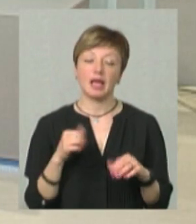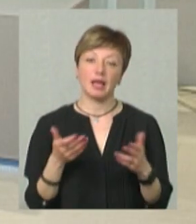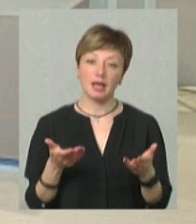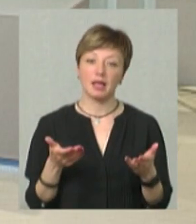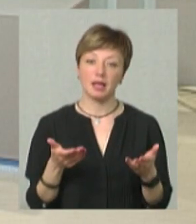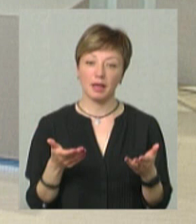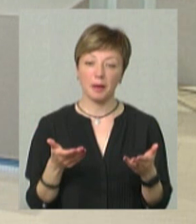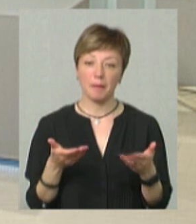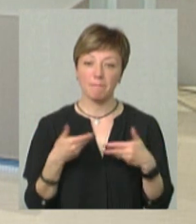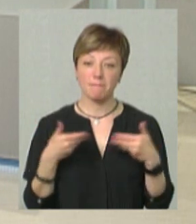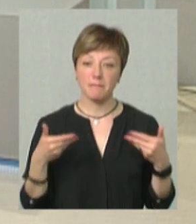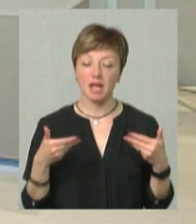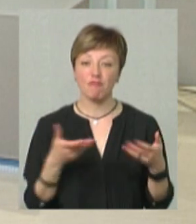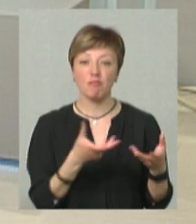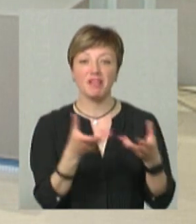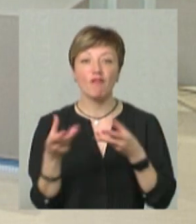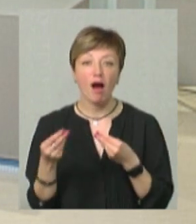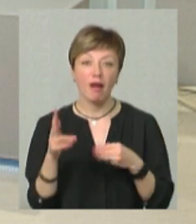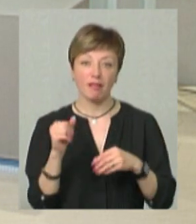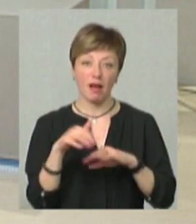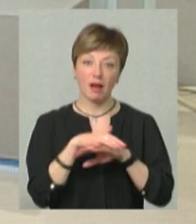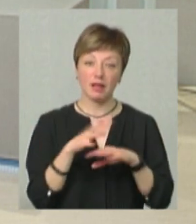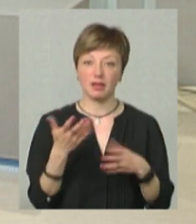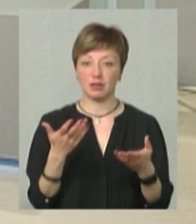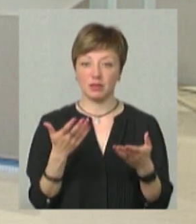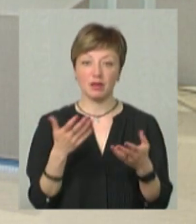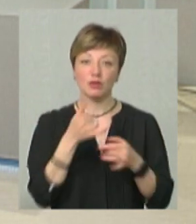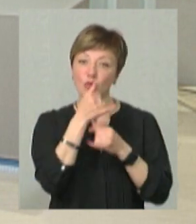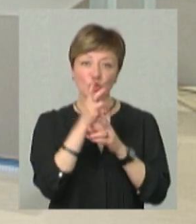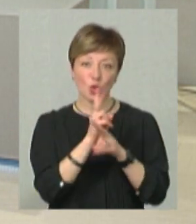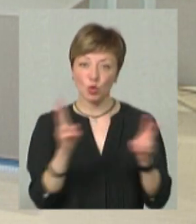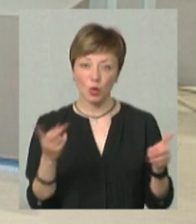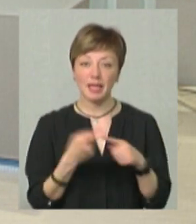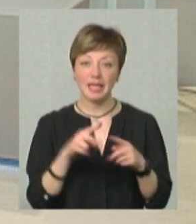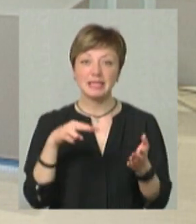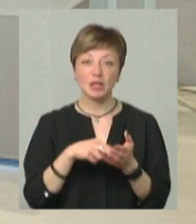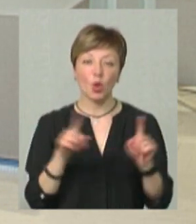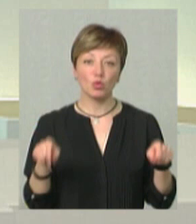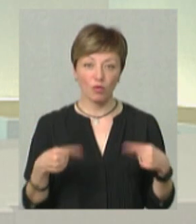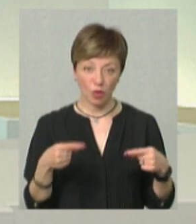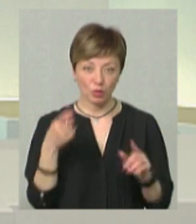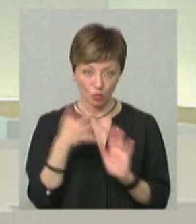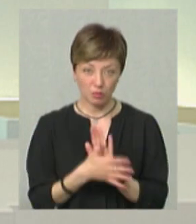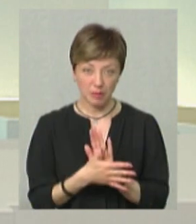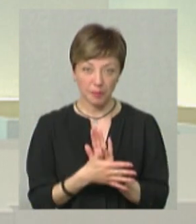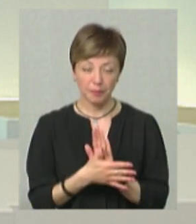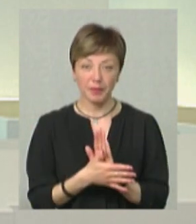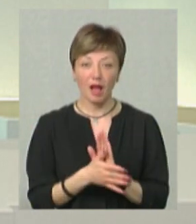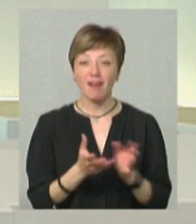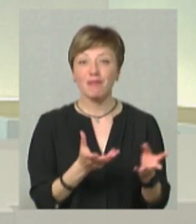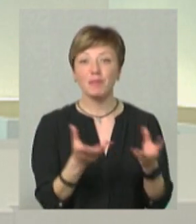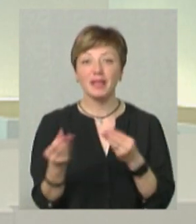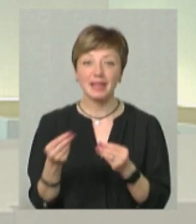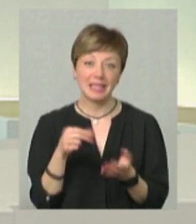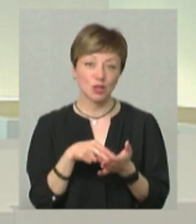от впливати на ринок, і там новичок, ми не можемо. Є саме ціноутворення, розумієте? І ми вплинути